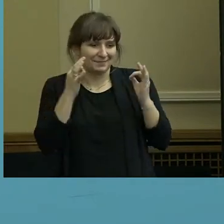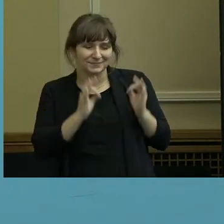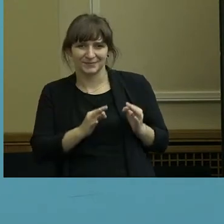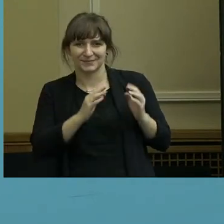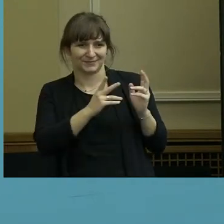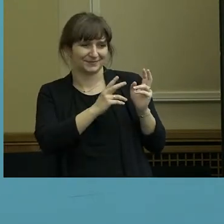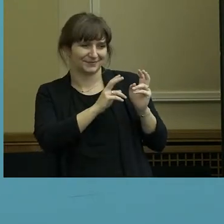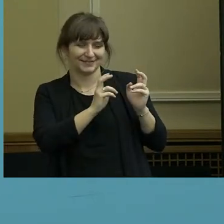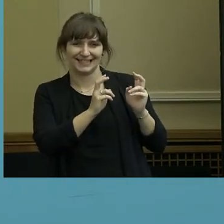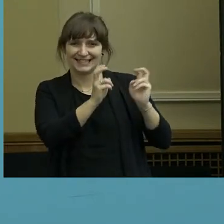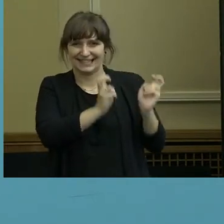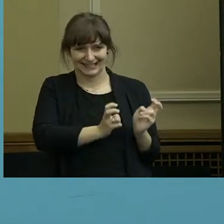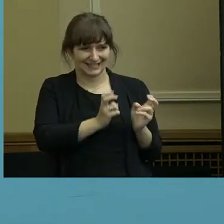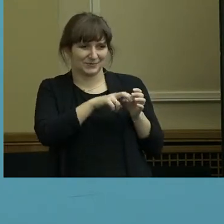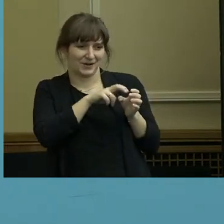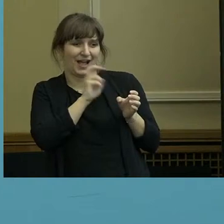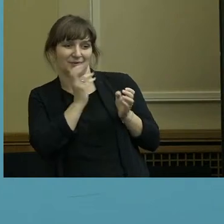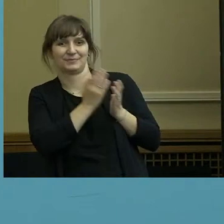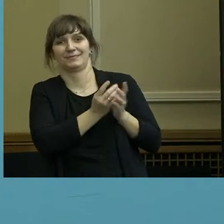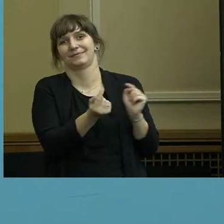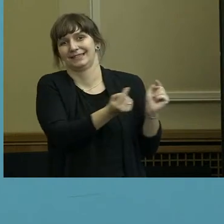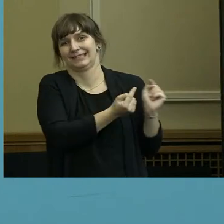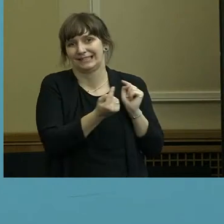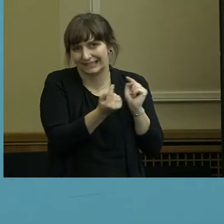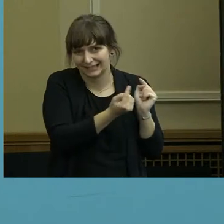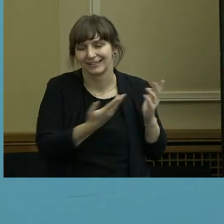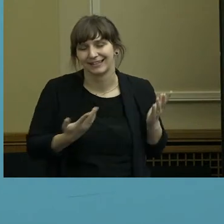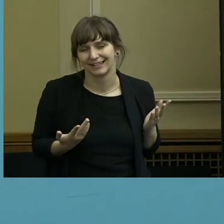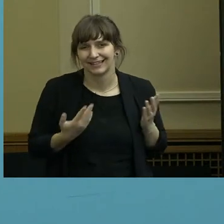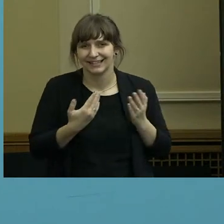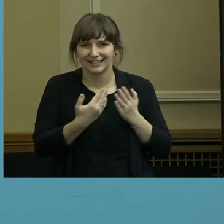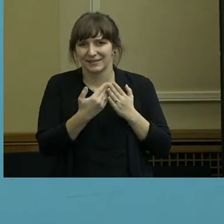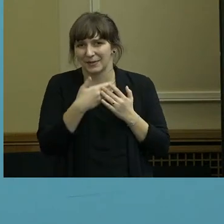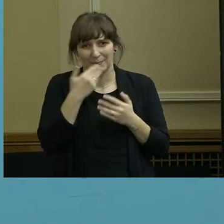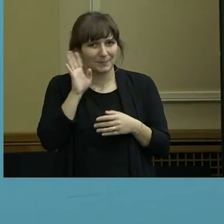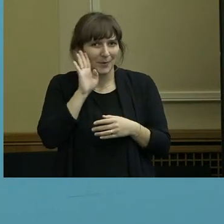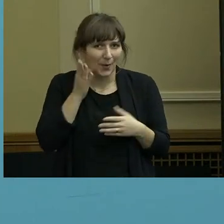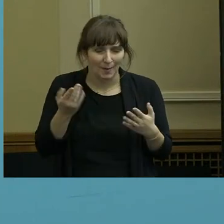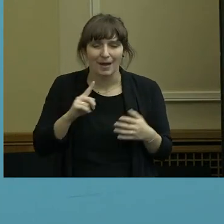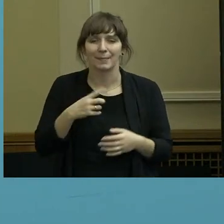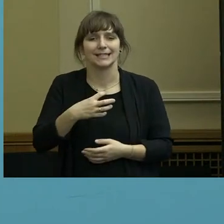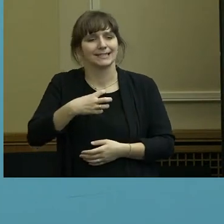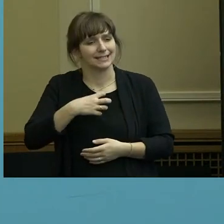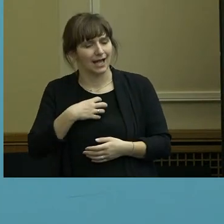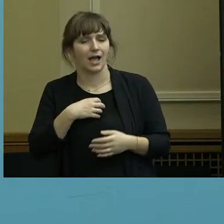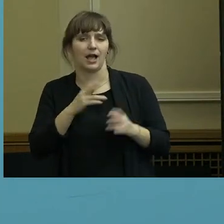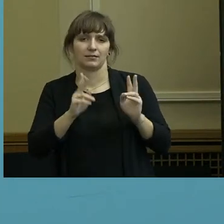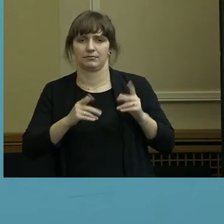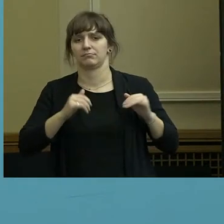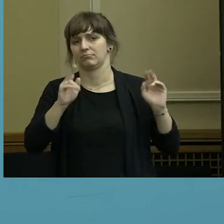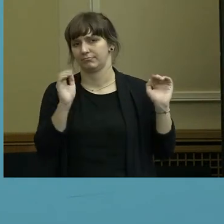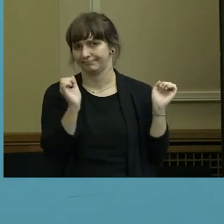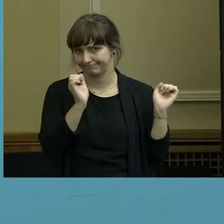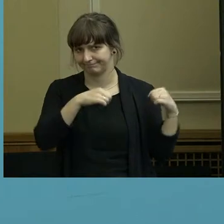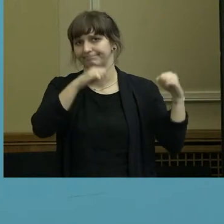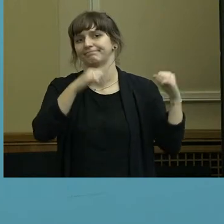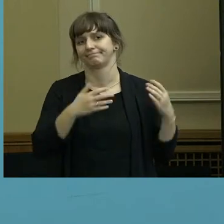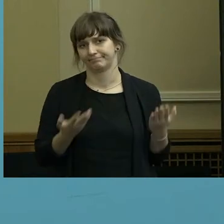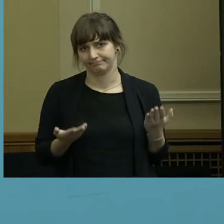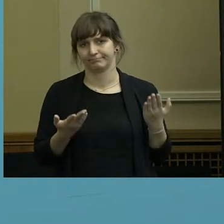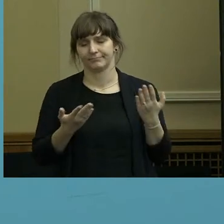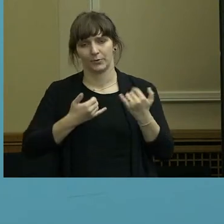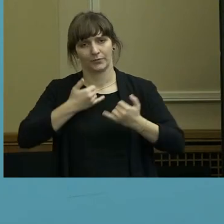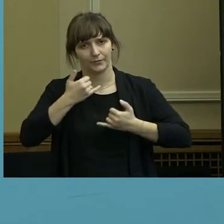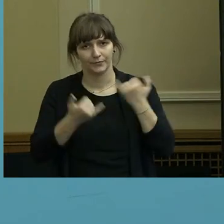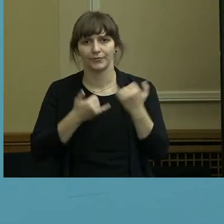die zeitliche Abfolge sein wird. Aber der Senat ist sozusagen sich einig, dass das, was im Haus von